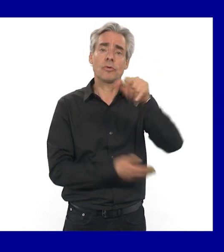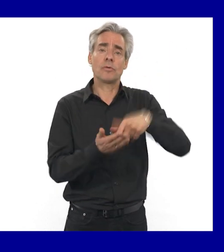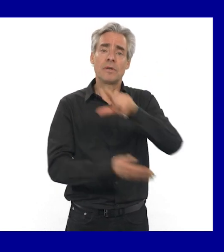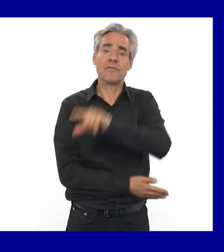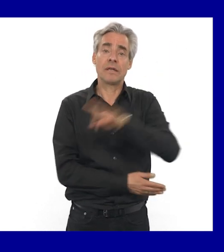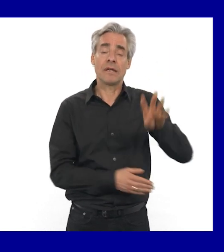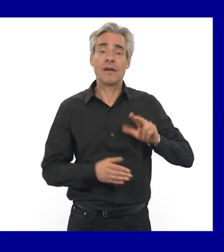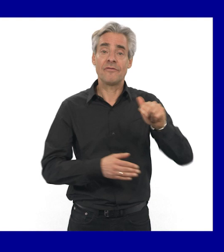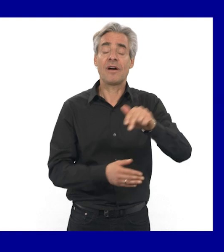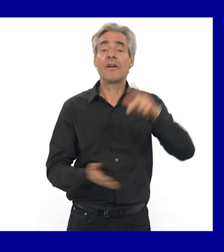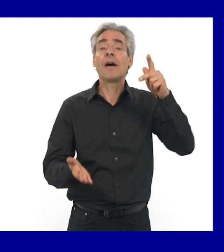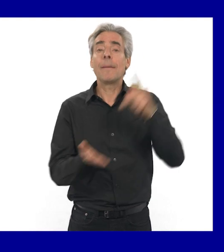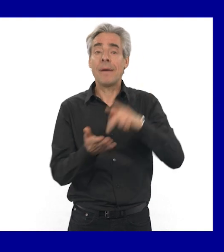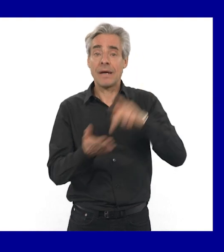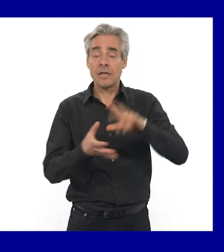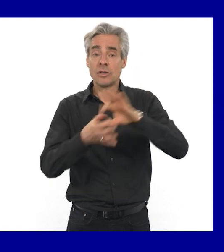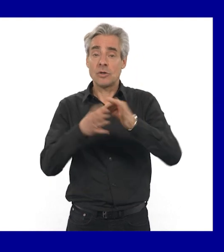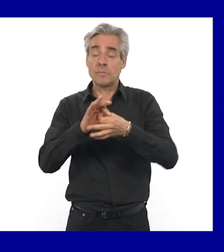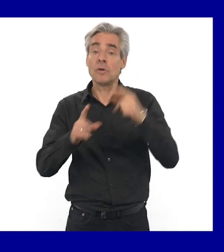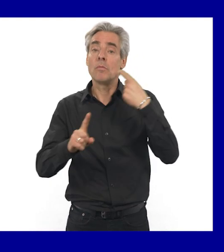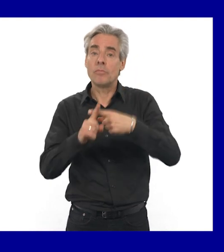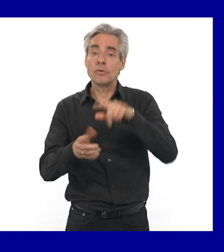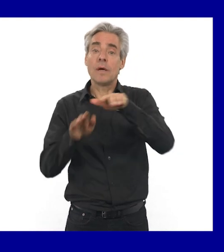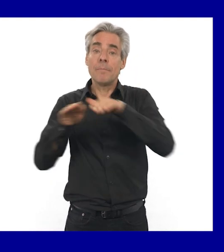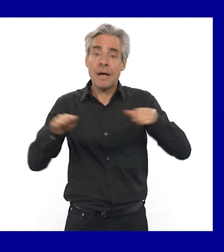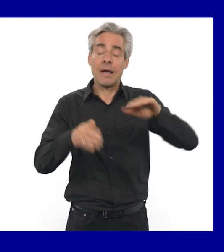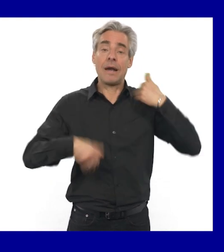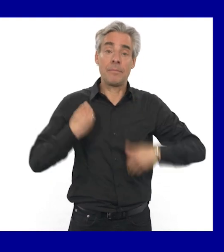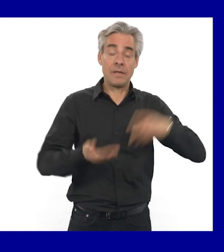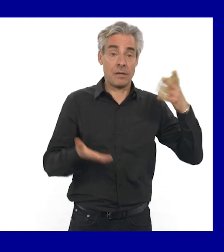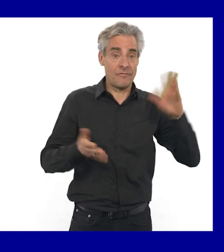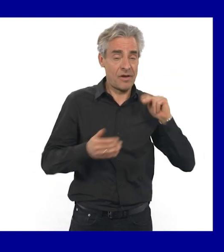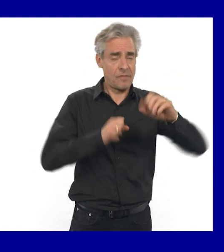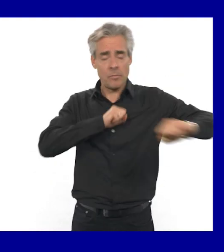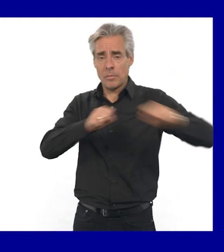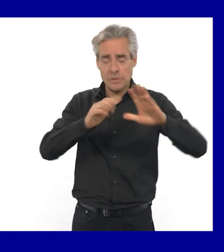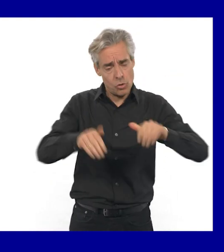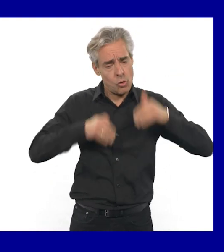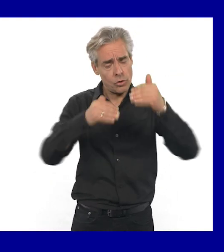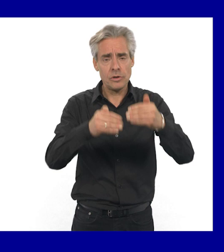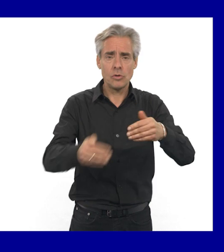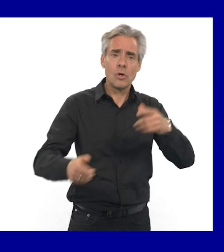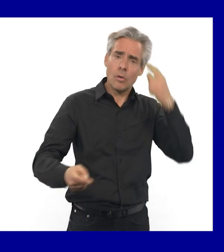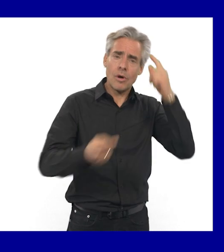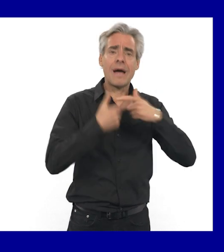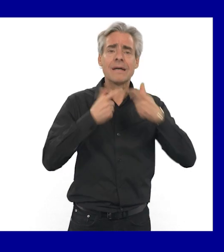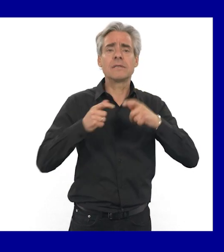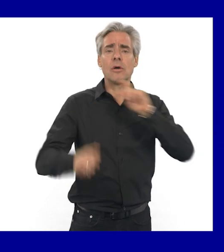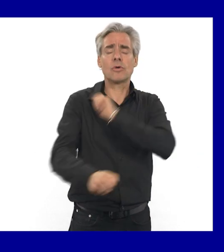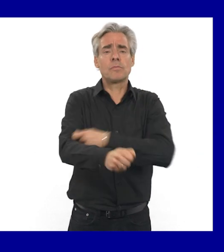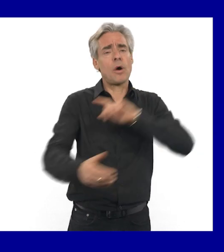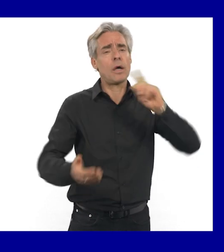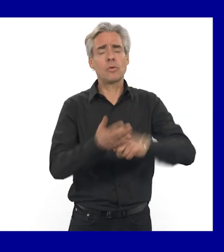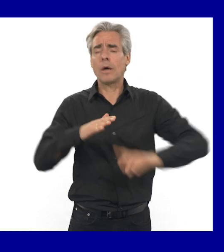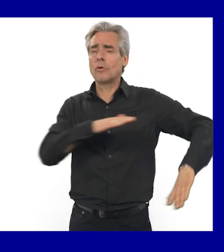A l'aube des Jeux Olympiques et Paralympiques de Paris, nous poursuivons notre mobilisation pour faire de l'accès au sport un droit fondamental,